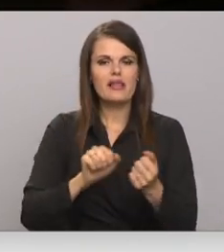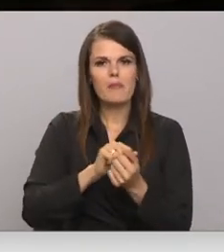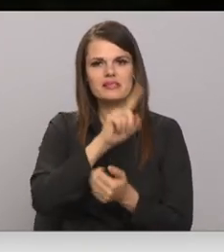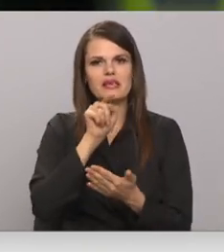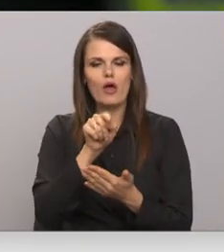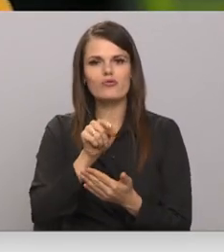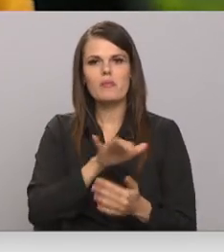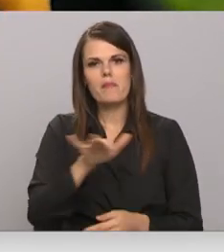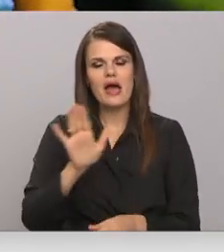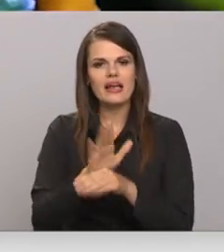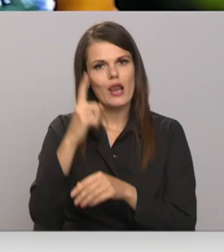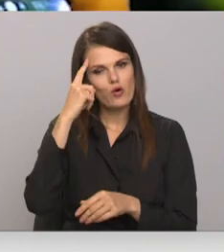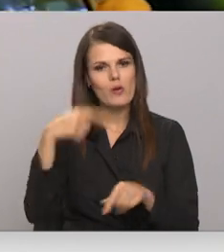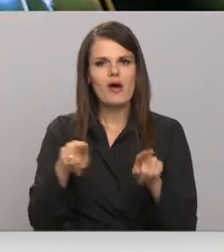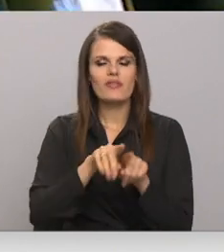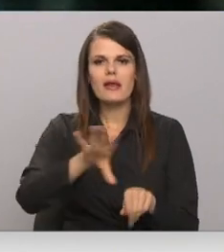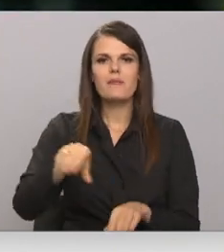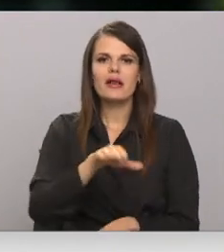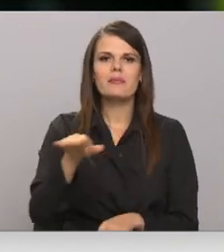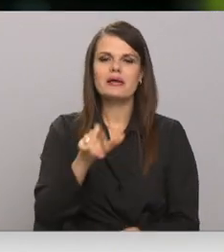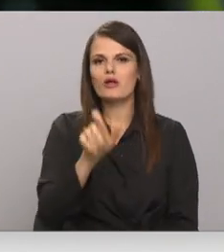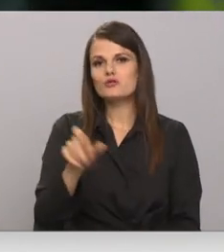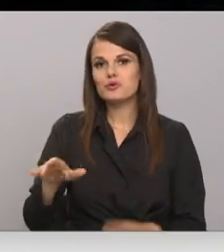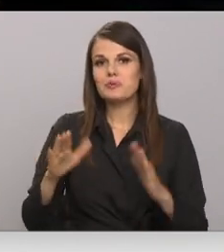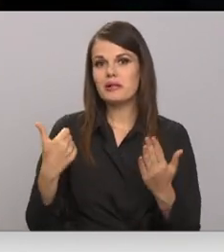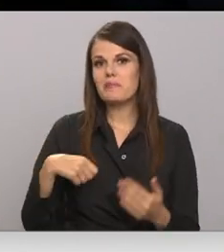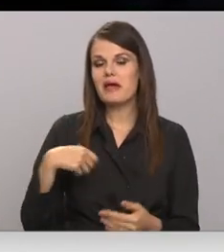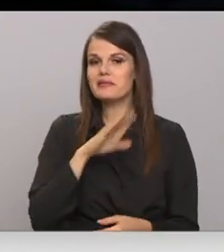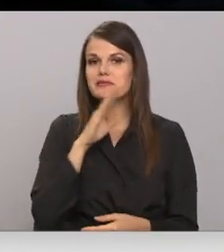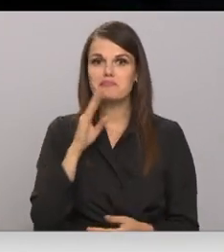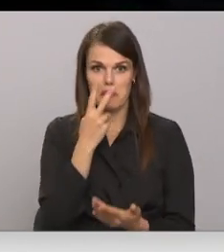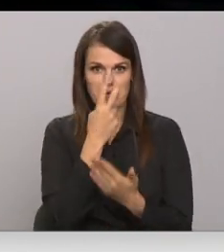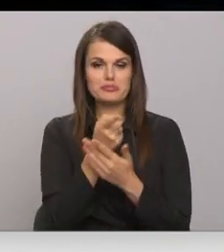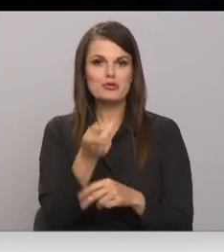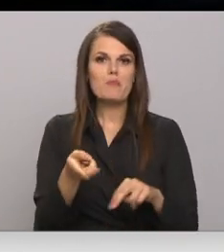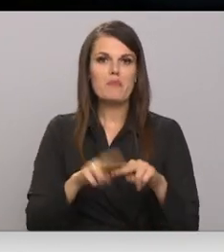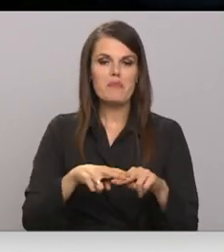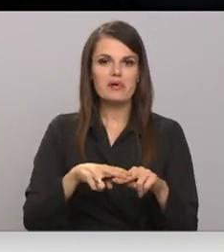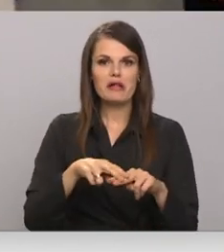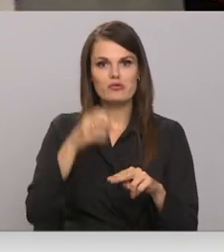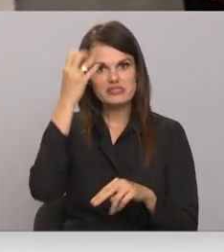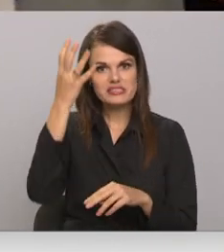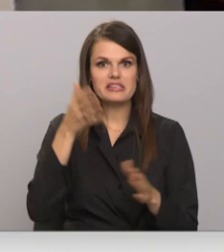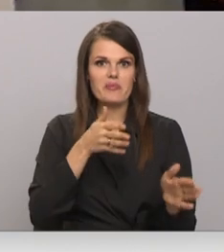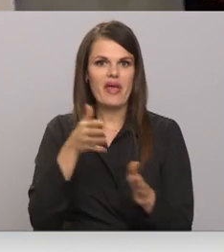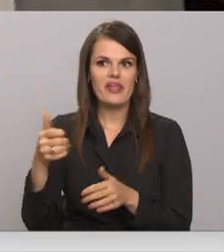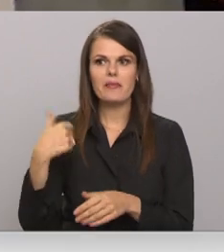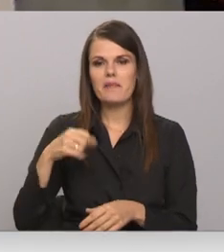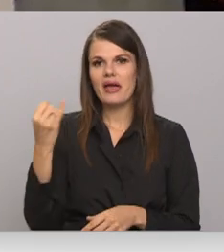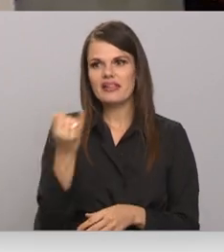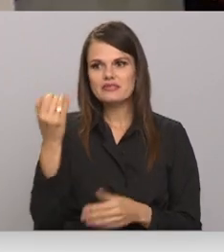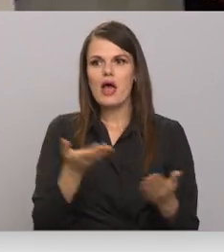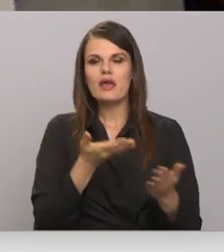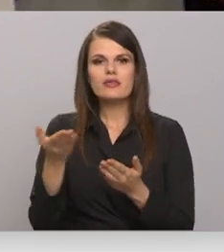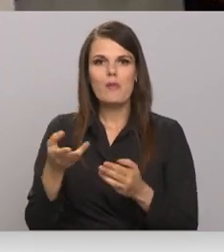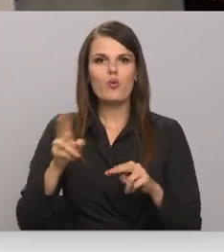pārējiem ģimenes locekļiem, bet arīs mamma novērojas, ka šī papildus izglīdība ietekmē meitas intereses. Jebkurā vietā, kur tu